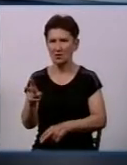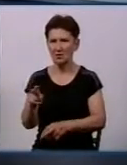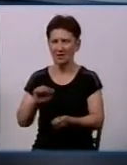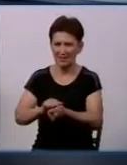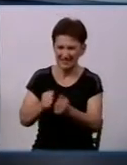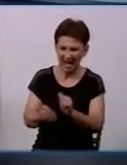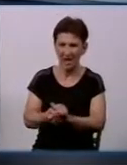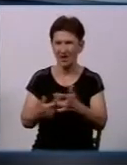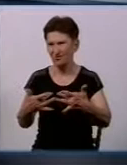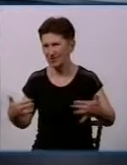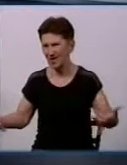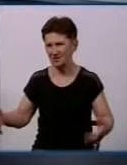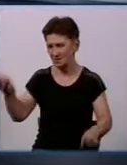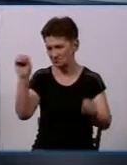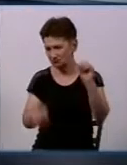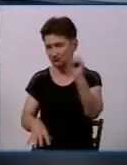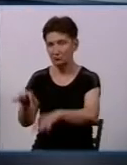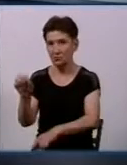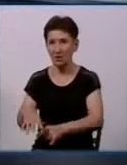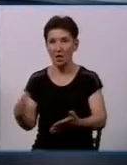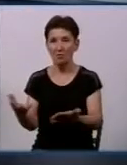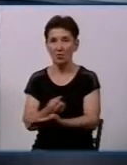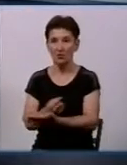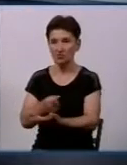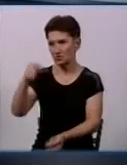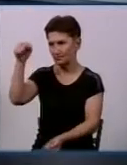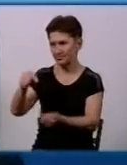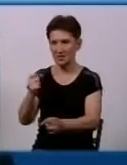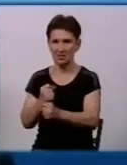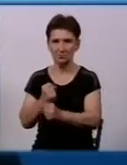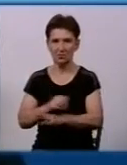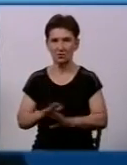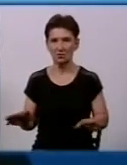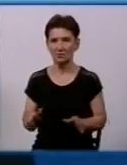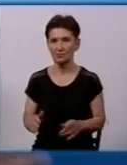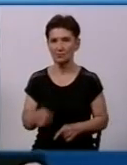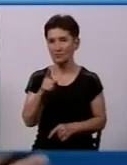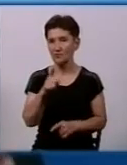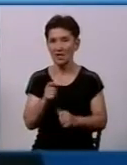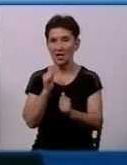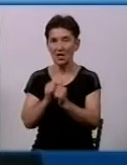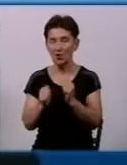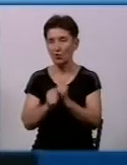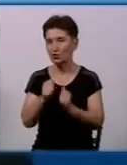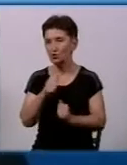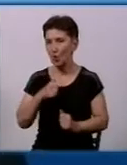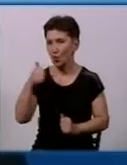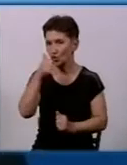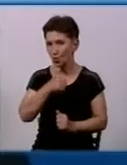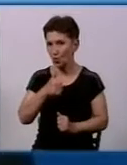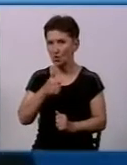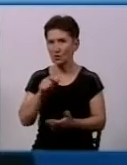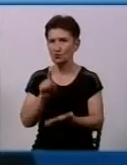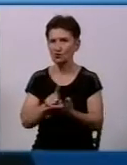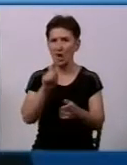все інше. І таким чином привела його в непрацездатний стан. А кажуть, що кожного року, там, восени і навесні гідранти мають